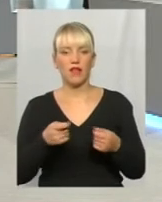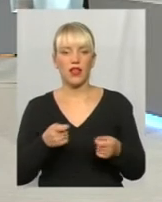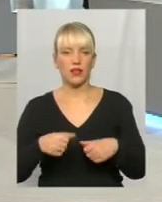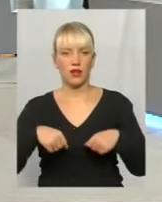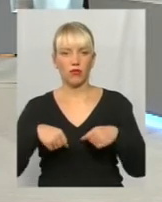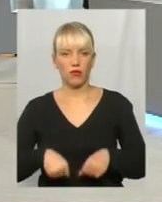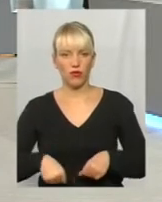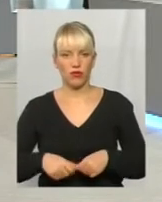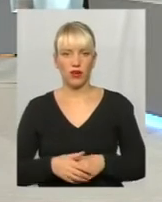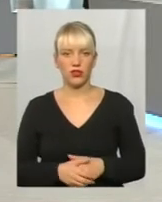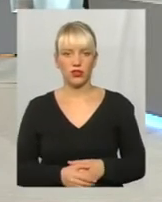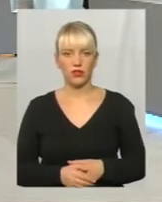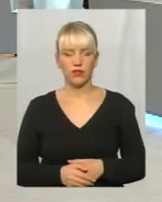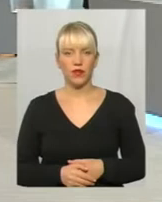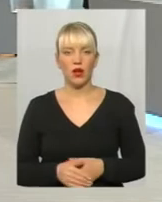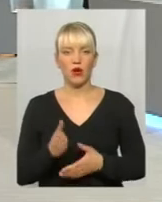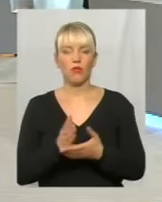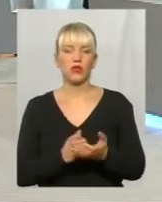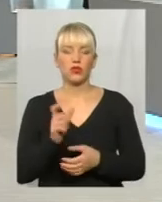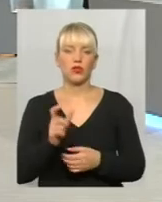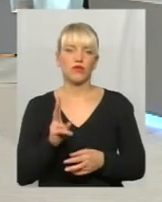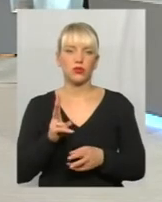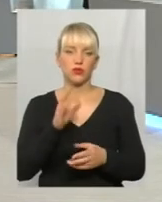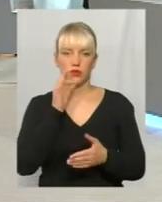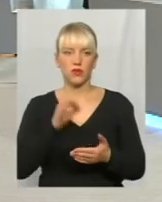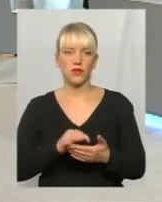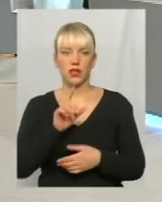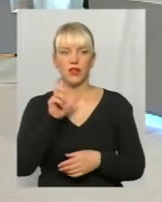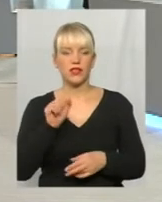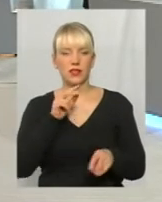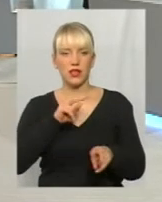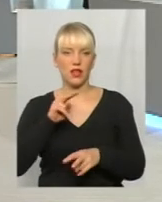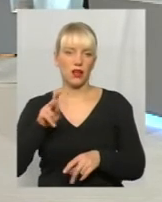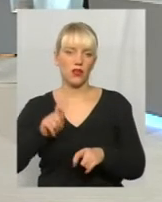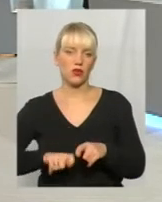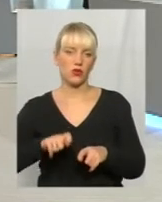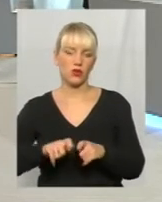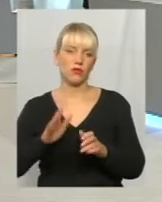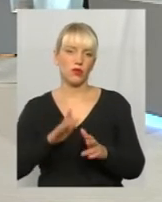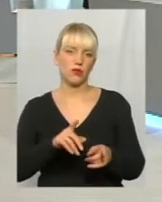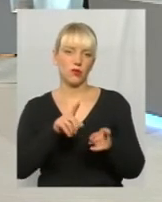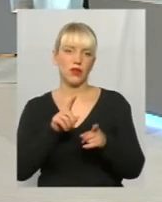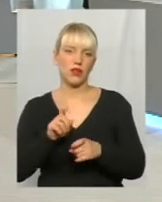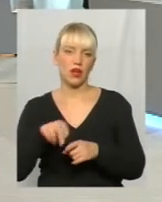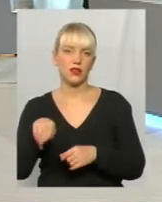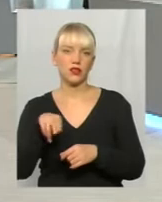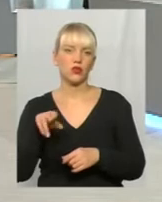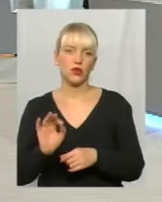тобто посадову особу, яка відповідальна за нагляд контроль, будуть притягати до